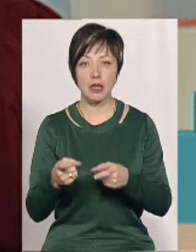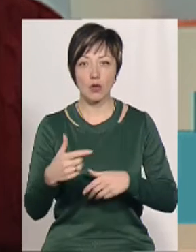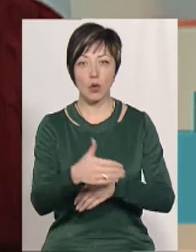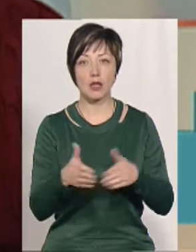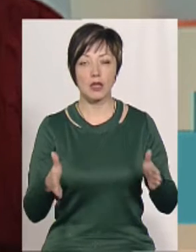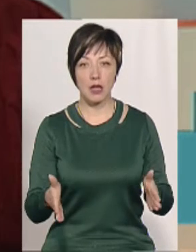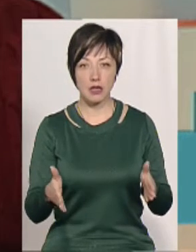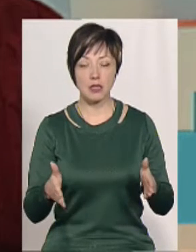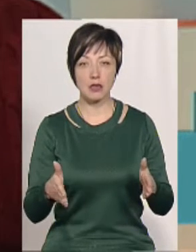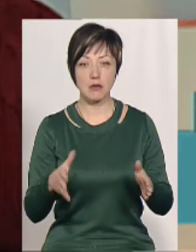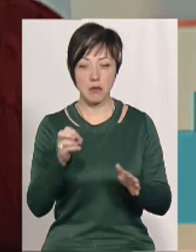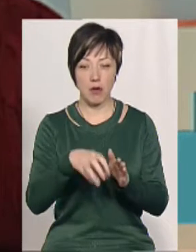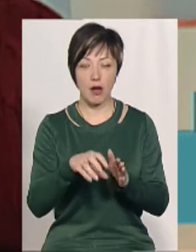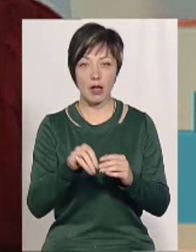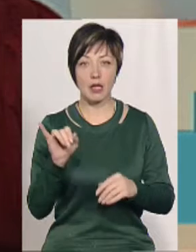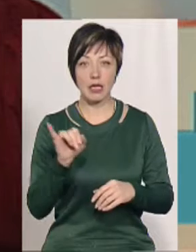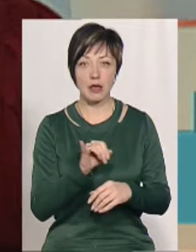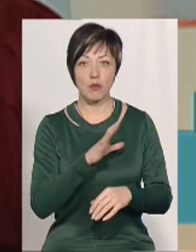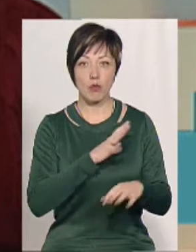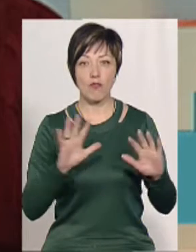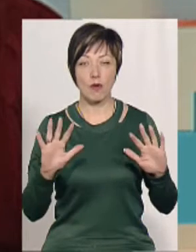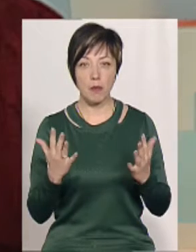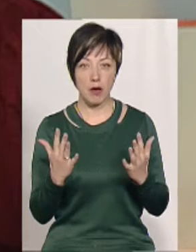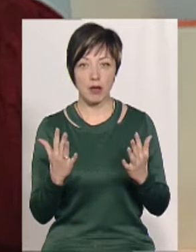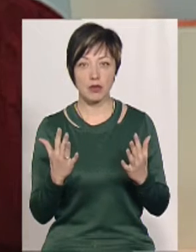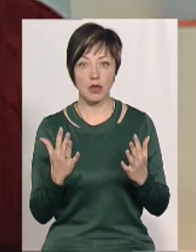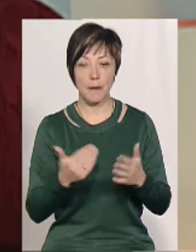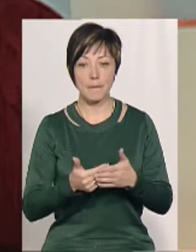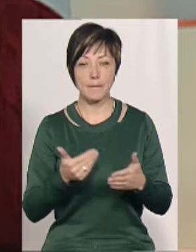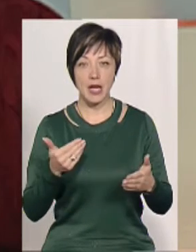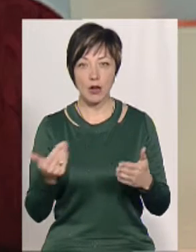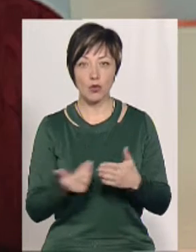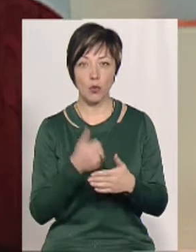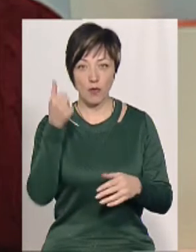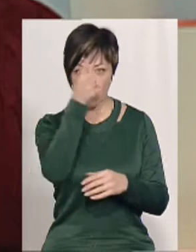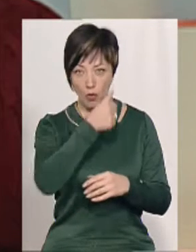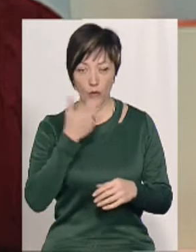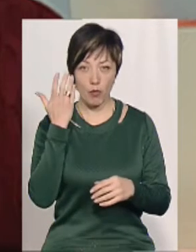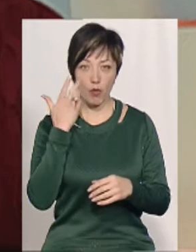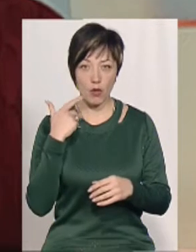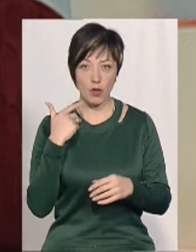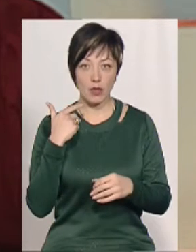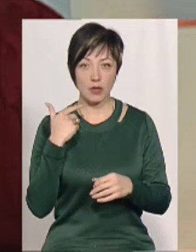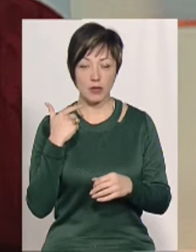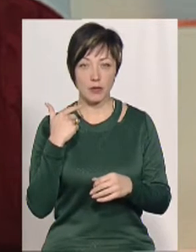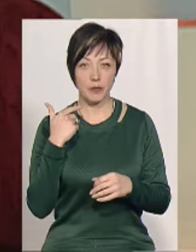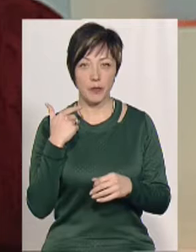у контейнерні баки. І був випадок навіть перед самим Новим роком, коли її